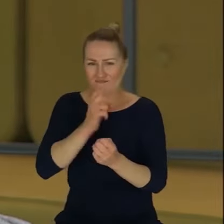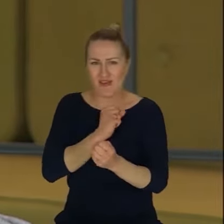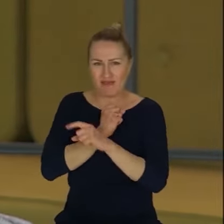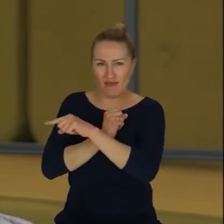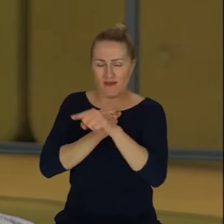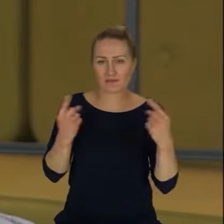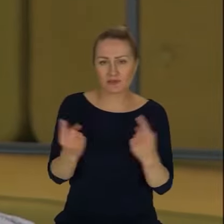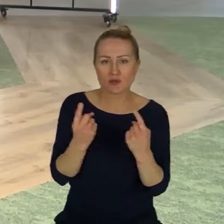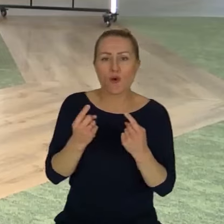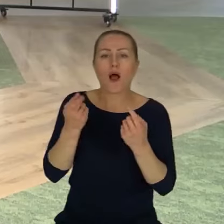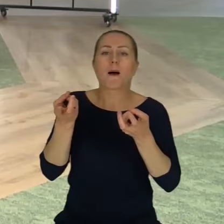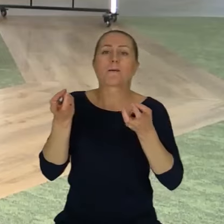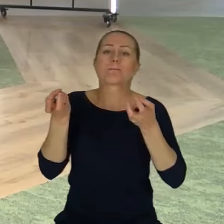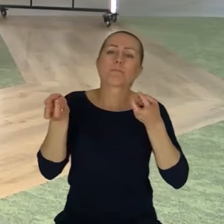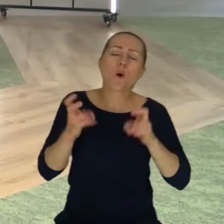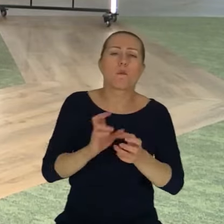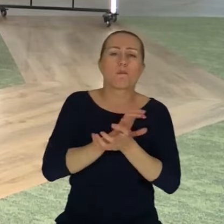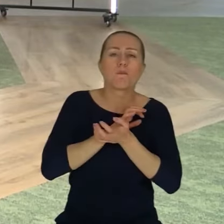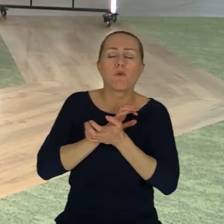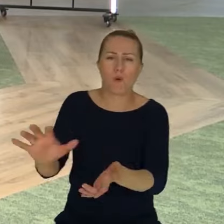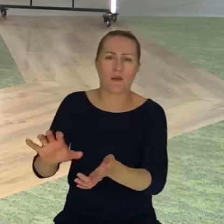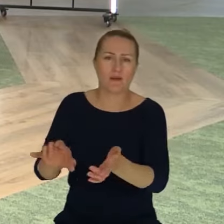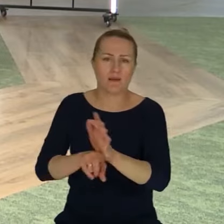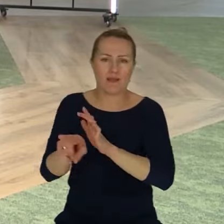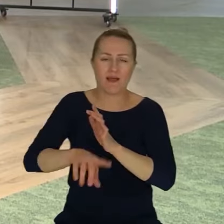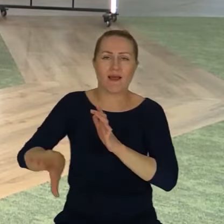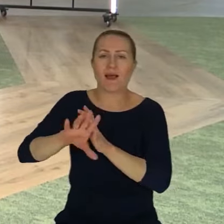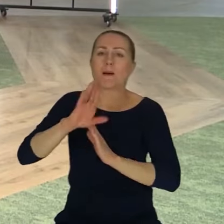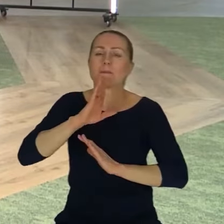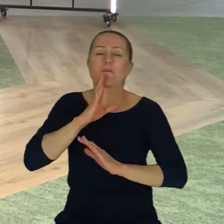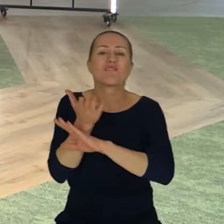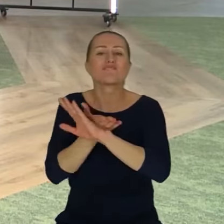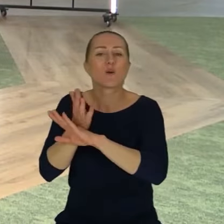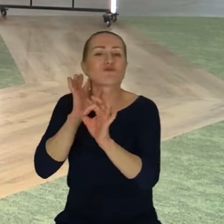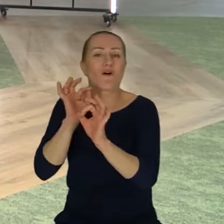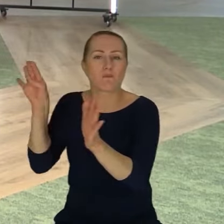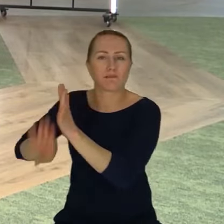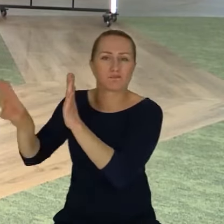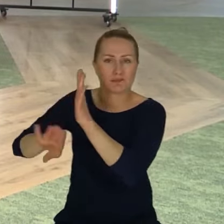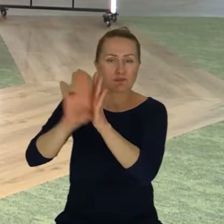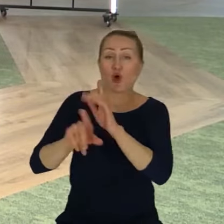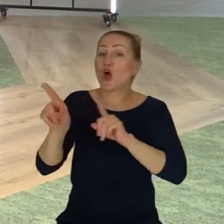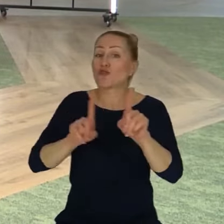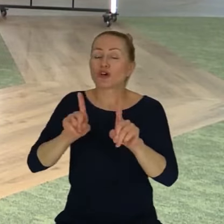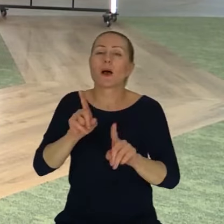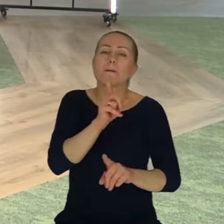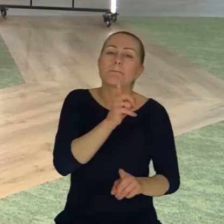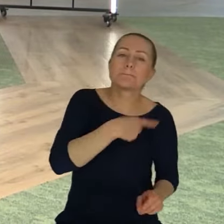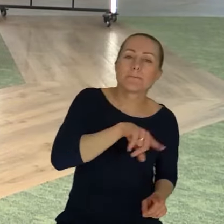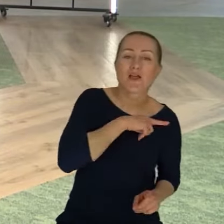do publikowania i jakby odzierania z fake newsów. Znaczy, że my musimy mieć jakieś instytucje, byty, które nam